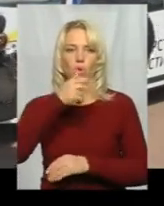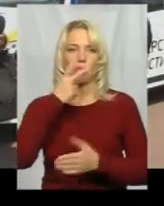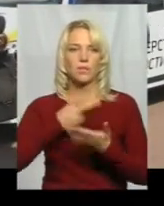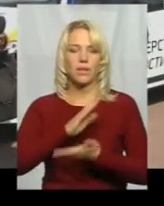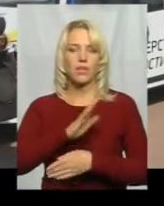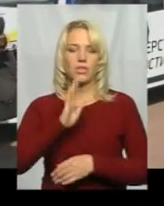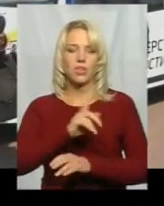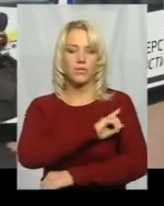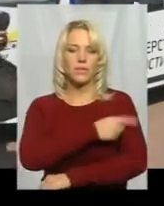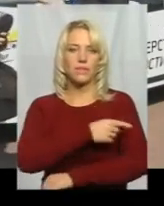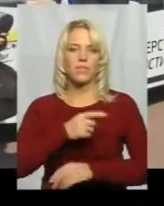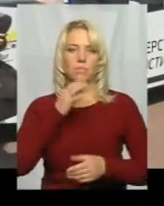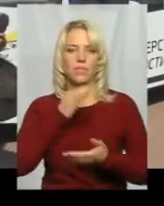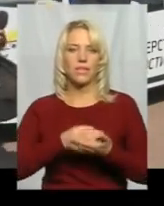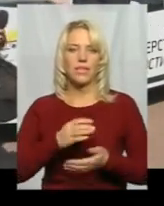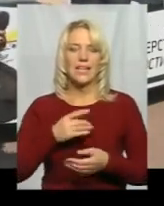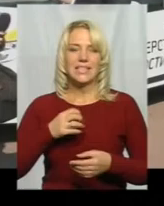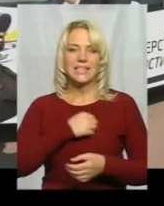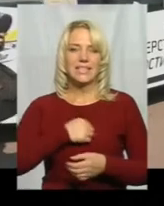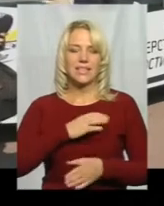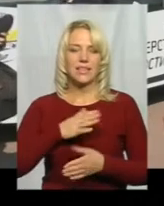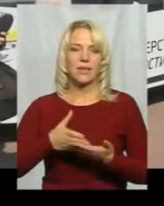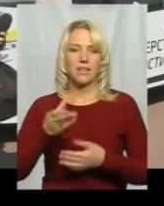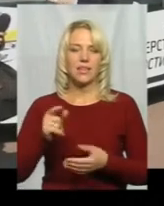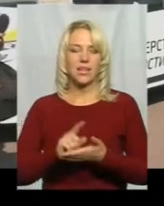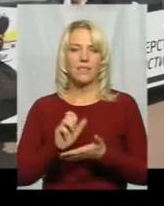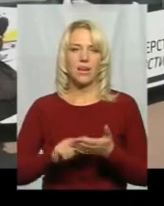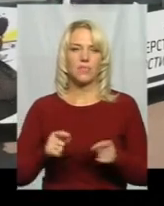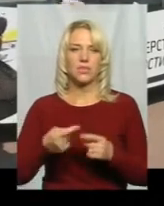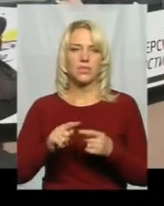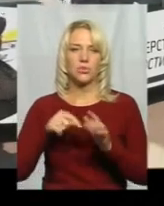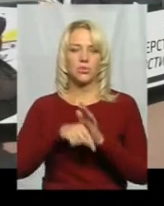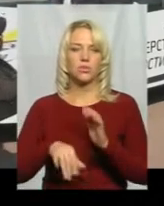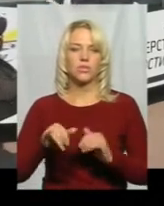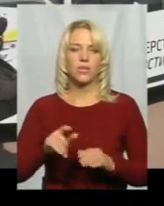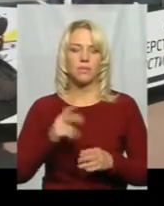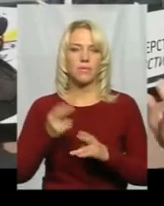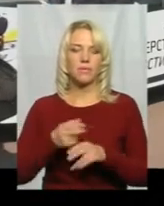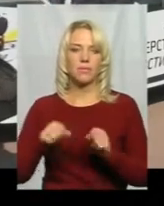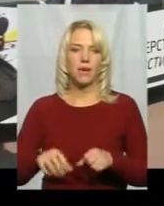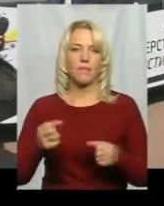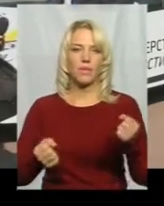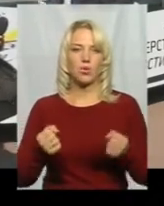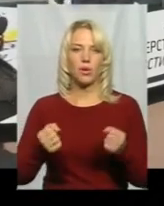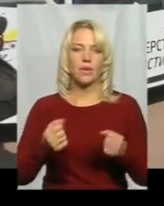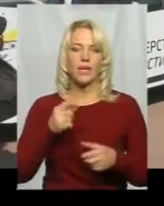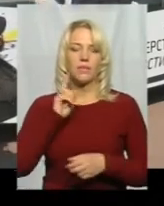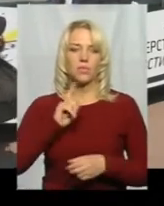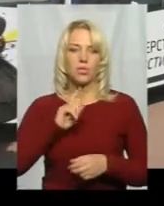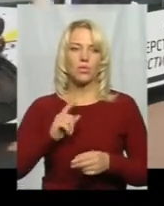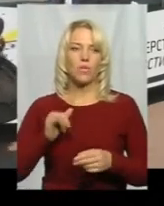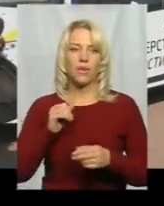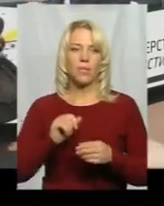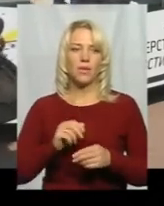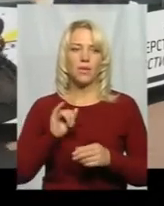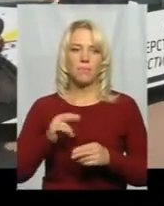лише посилення відповідальності здійсних неплатників аліментів, це і стосується і позбавлення права на керування, тимчасове позбавлення. Це і